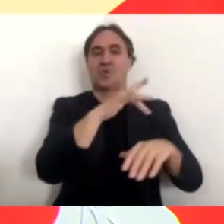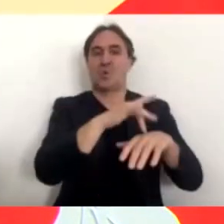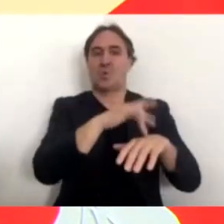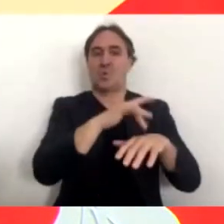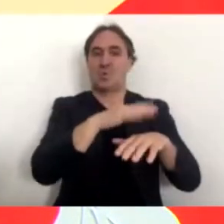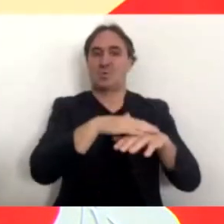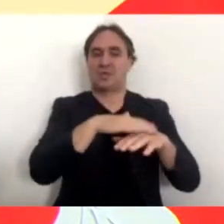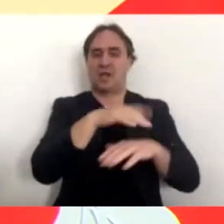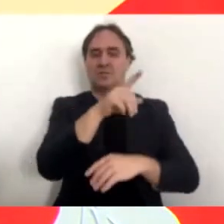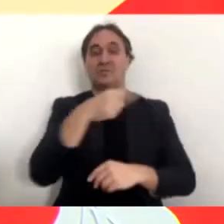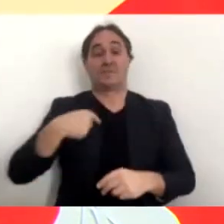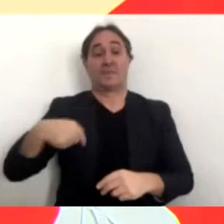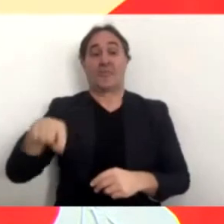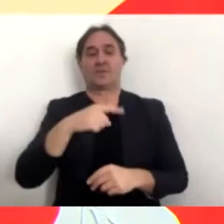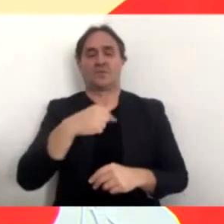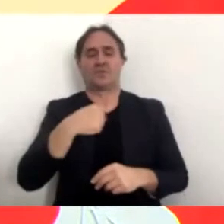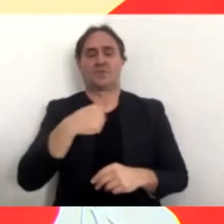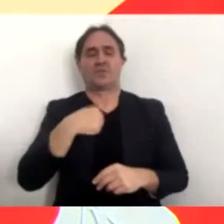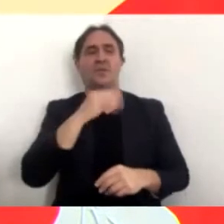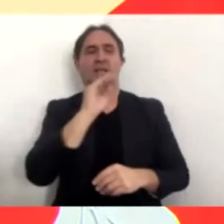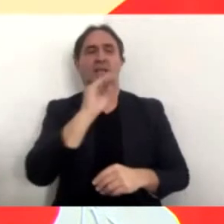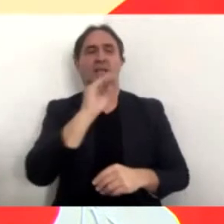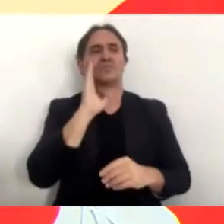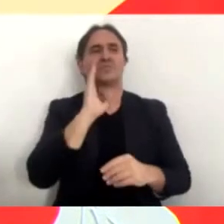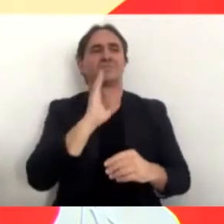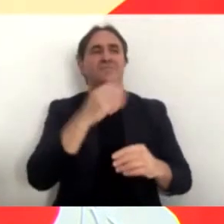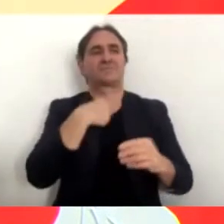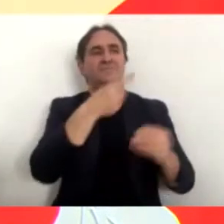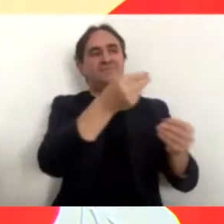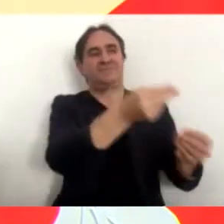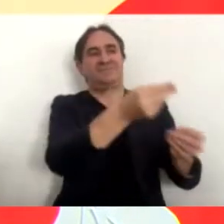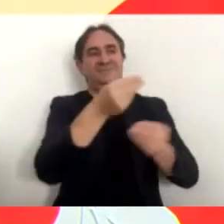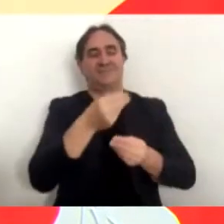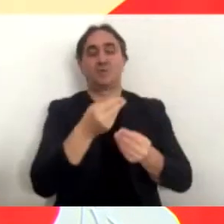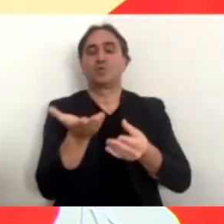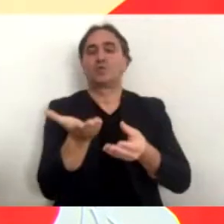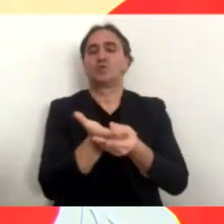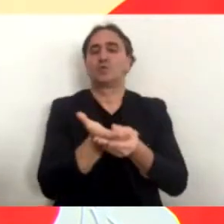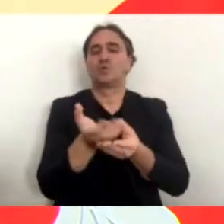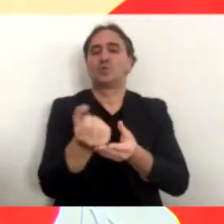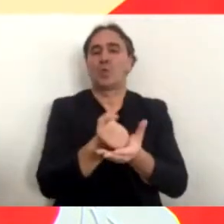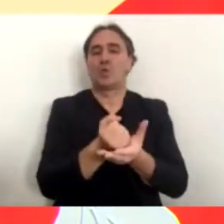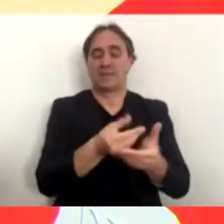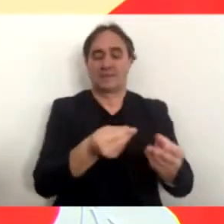per consentire al nostro paese di avere a disposizione anche questa arma terapeutica.